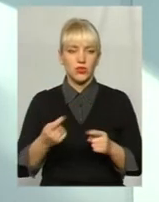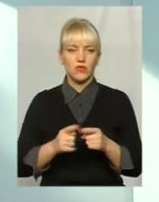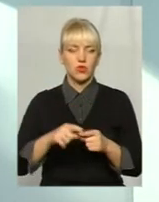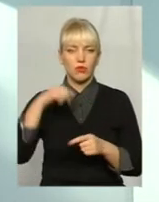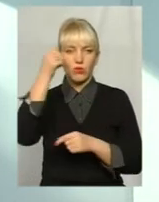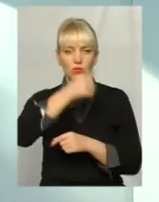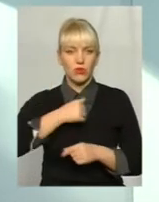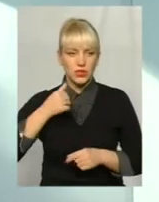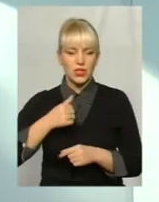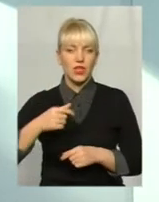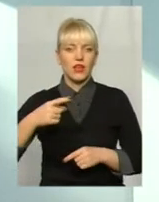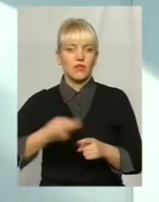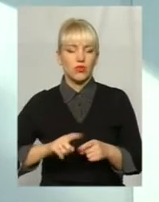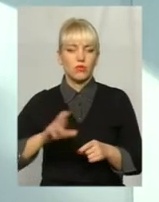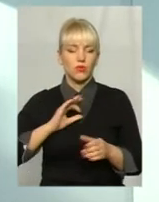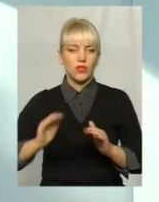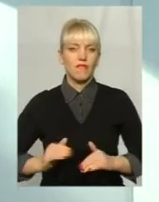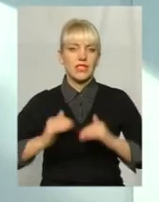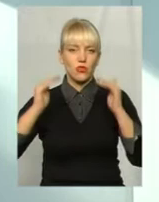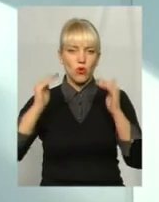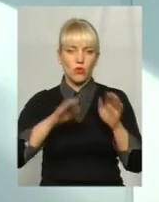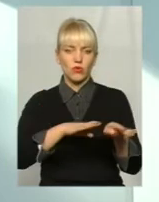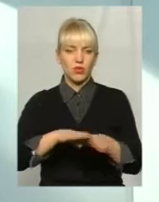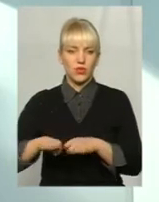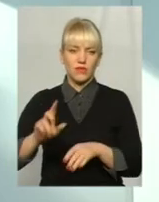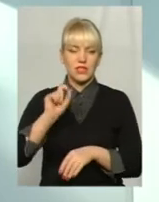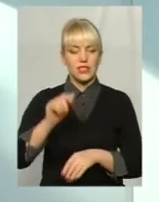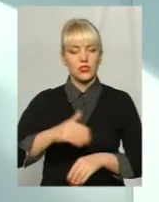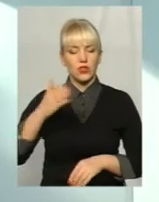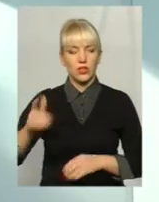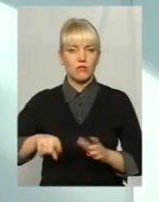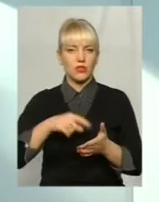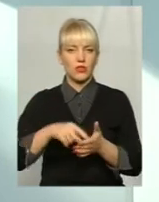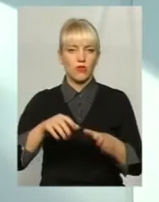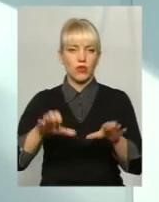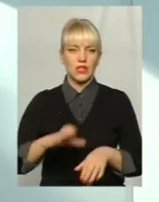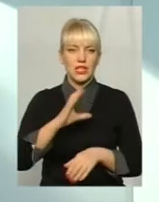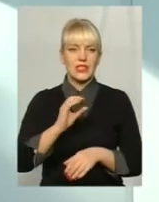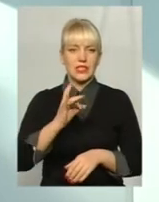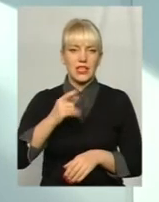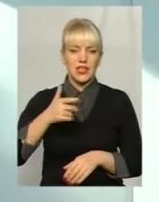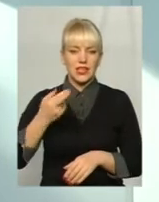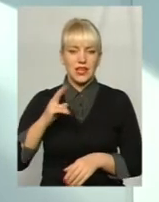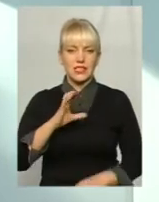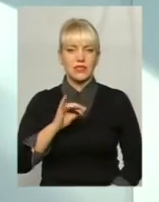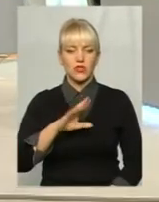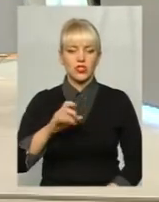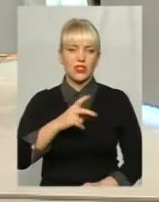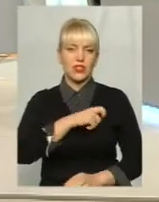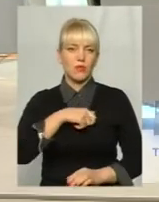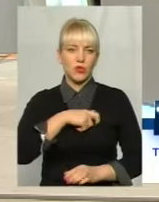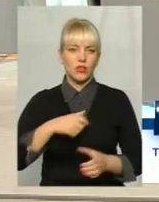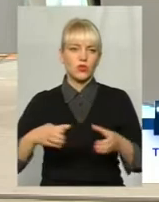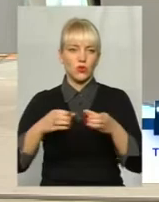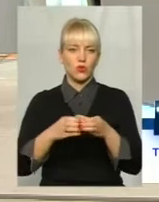було на високому рівні, як зі сторони міського голови Олександра Сергійовича Семчишна, і депутатського корпусу,